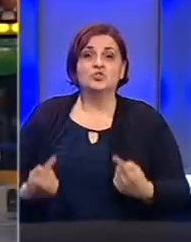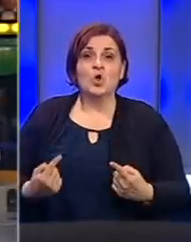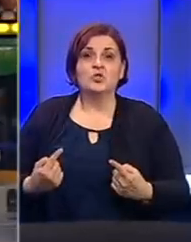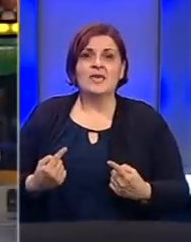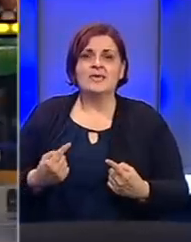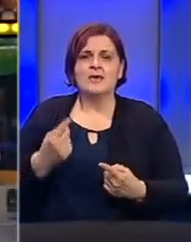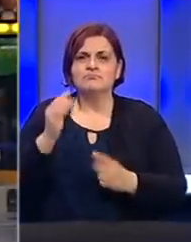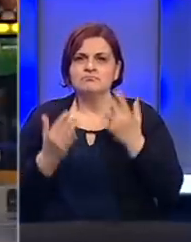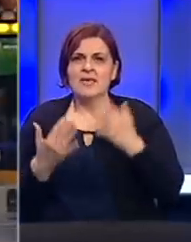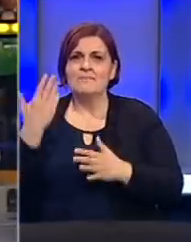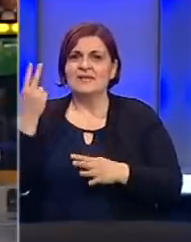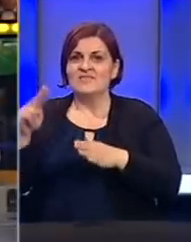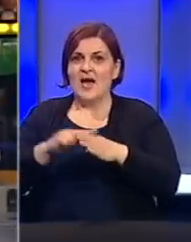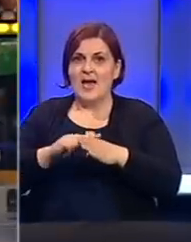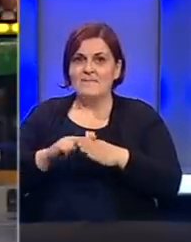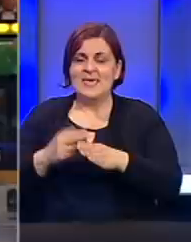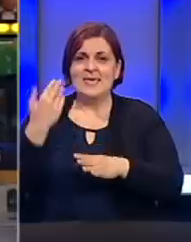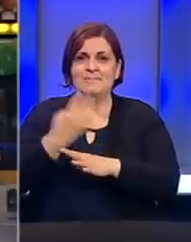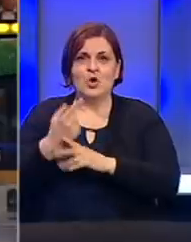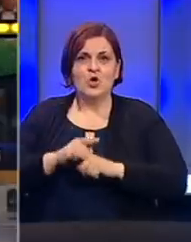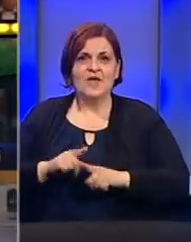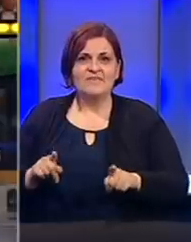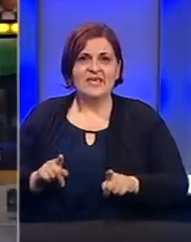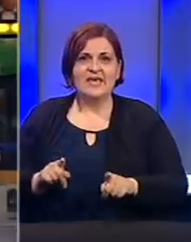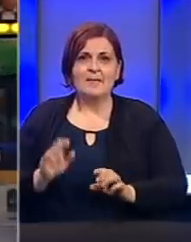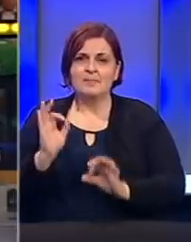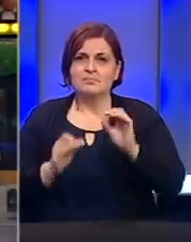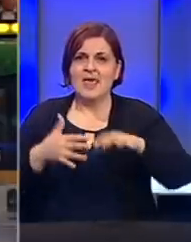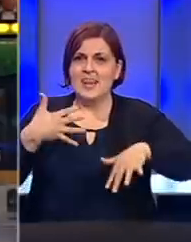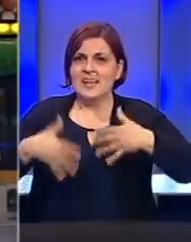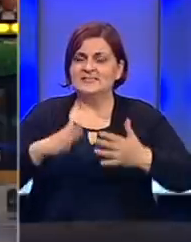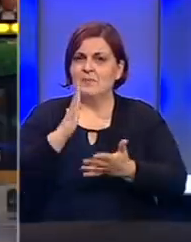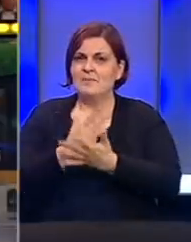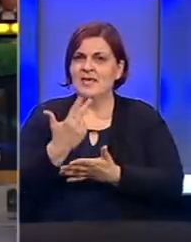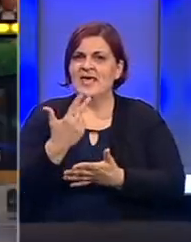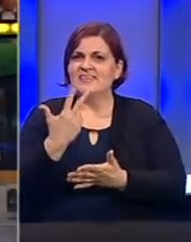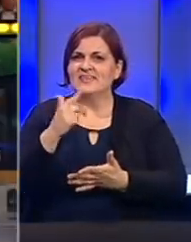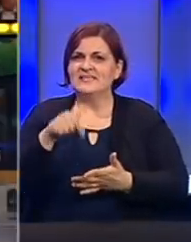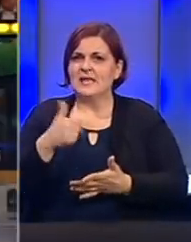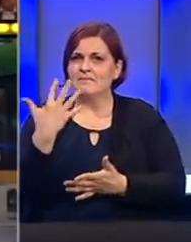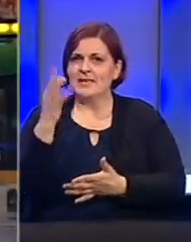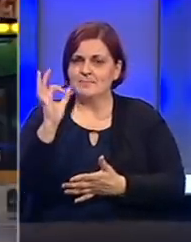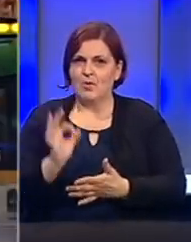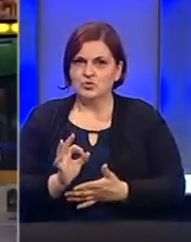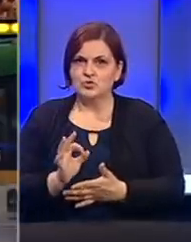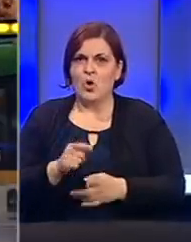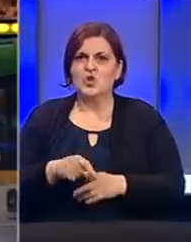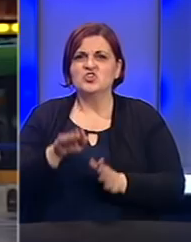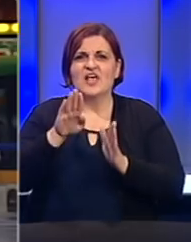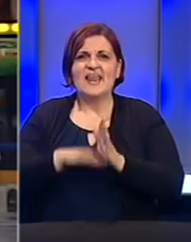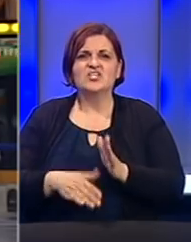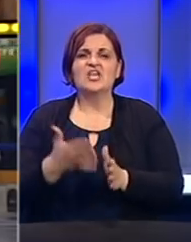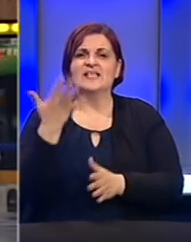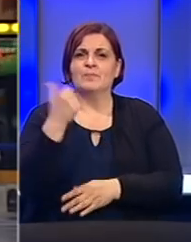mjerenja. Prije samo dva mjeseca i prije koronavirusa, stopa nezaposlenosti bila je na 3,5%, odnosno